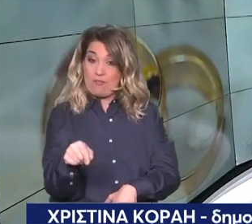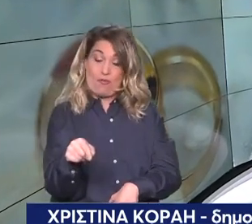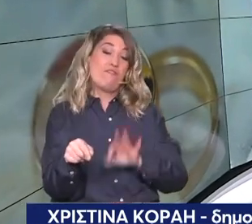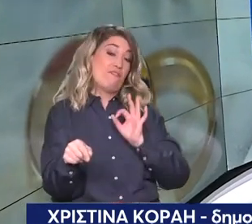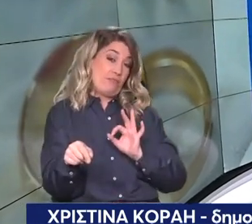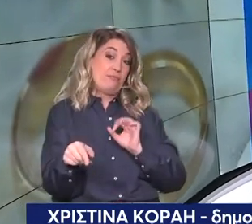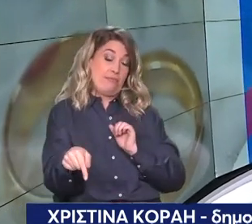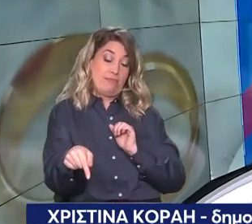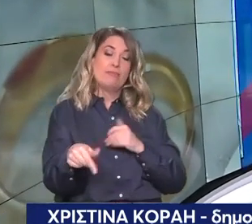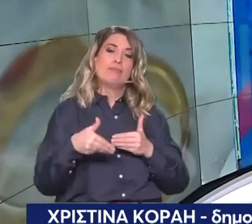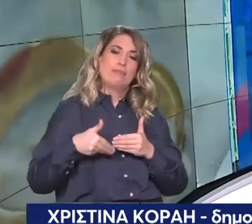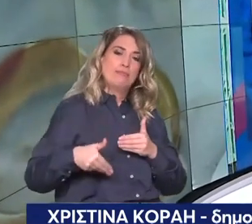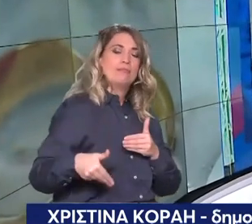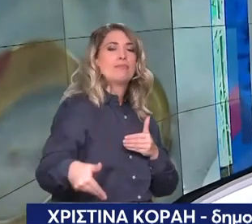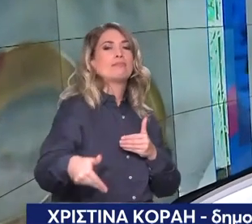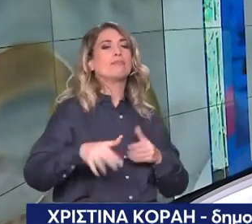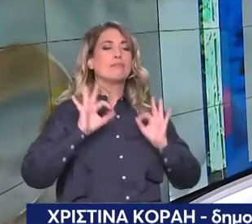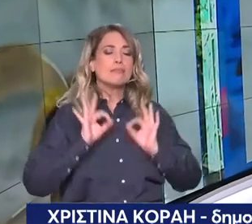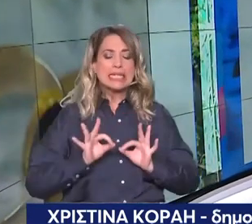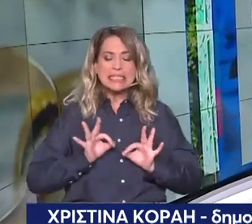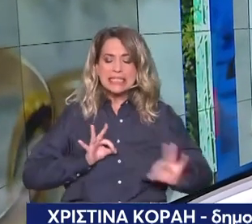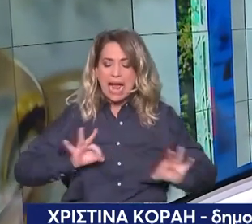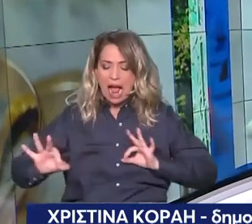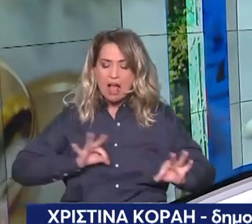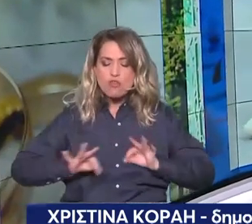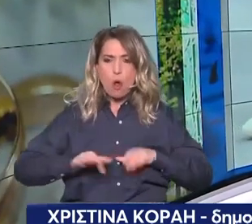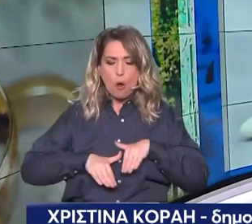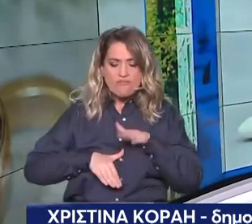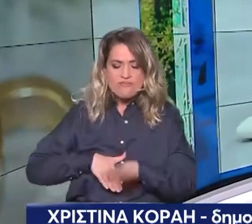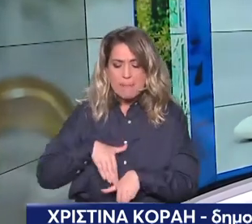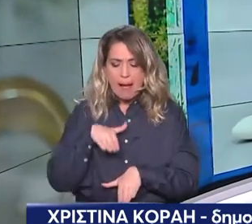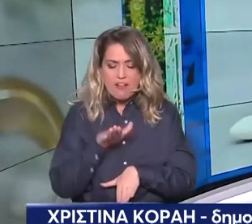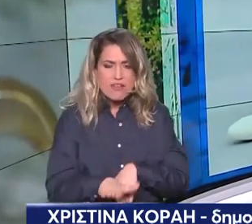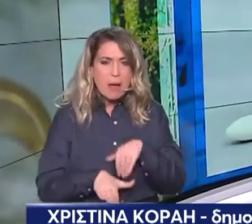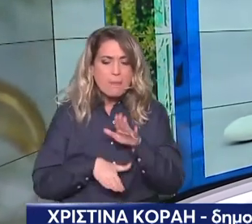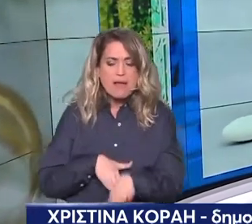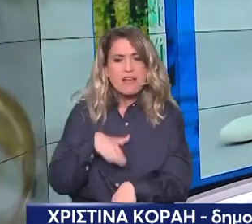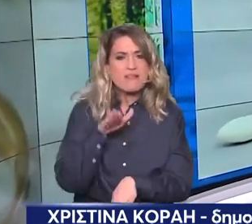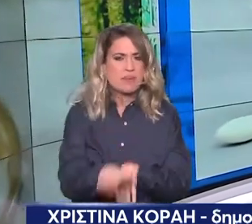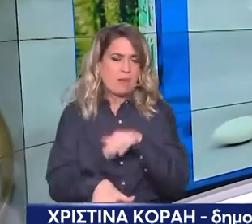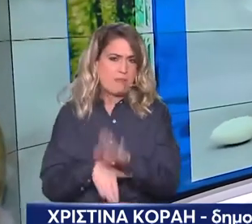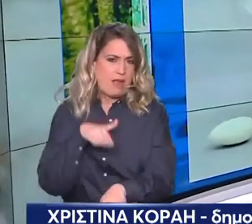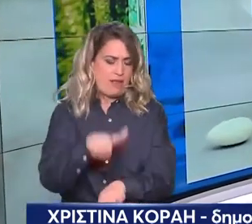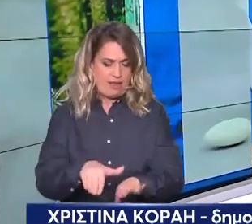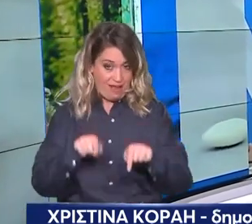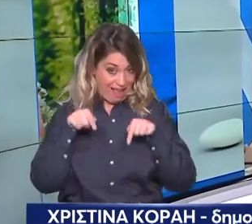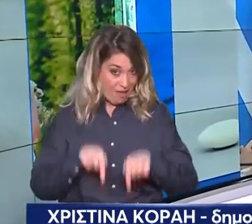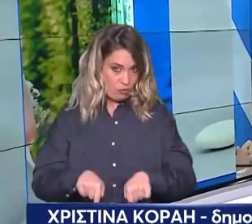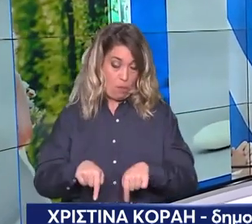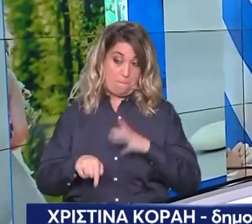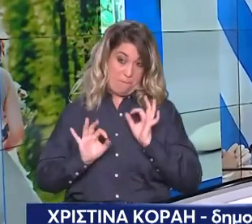χαρτογράφηση της κοινοβουλευτικής ομάδας της Νέας Δημοκρατίας, ποιοι θα ψηφίσουν, ποιοι που